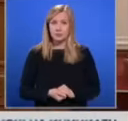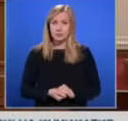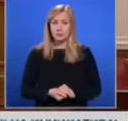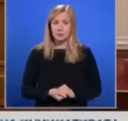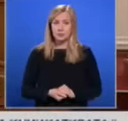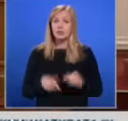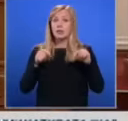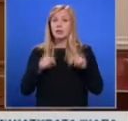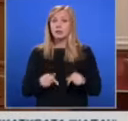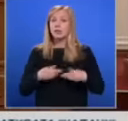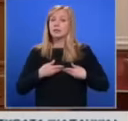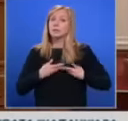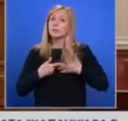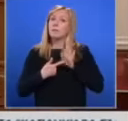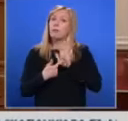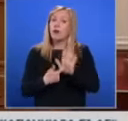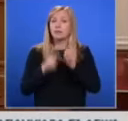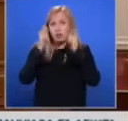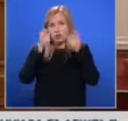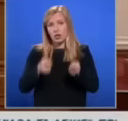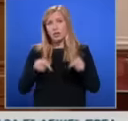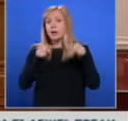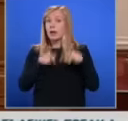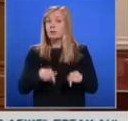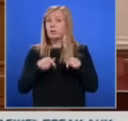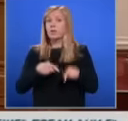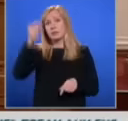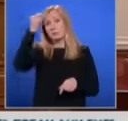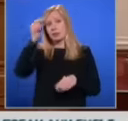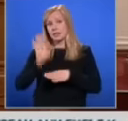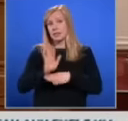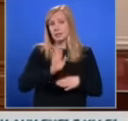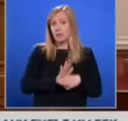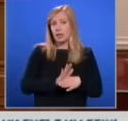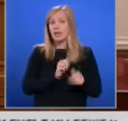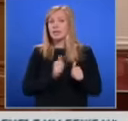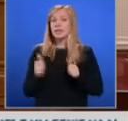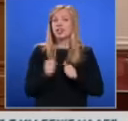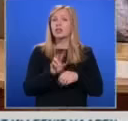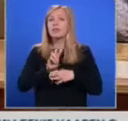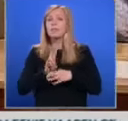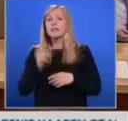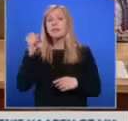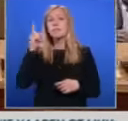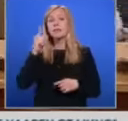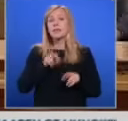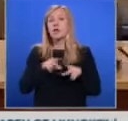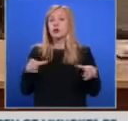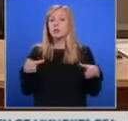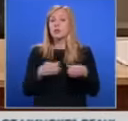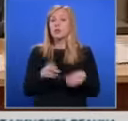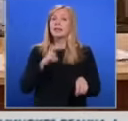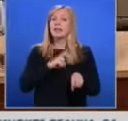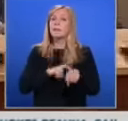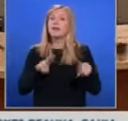Днес се изразяваме почетъс към тези български депутати. Начало с заместник председателин народ събранен